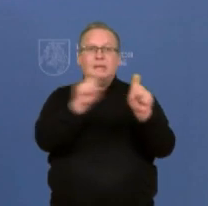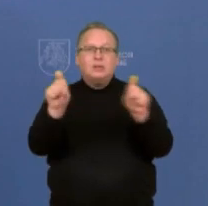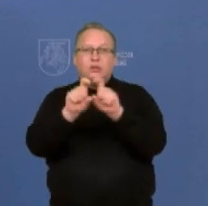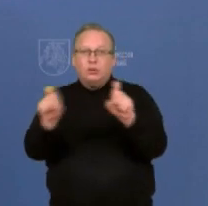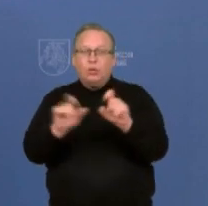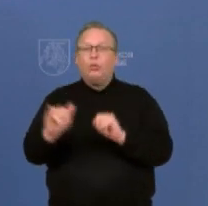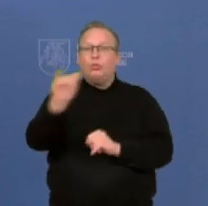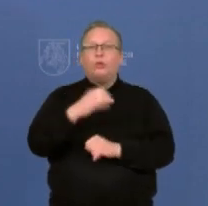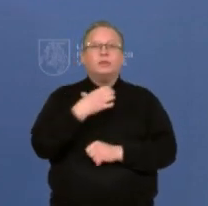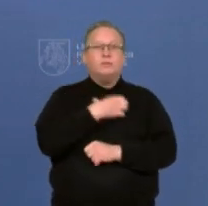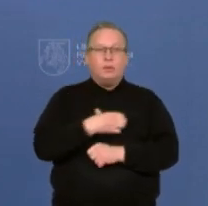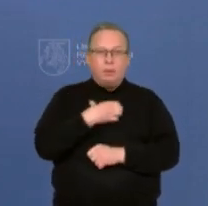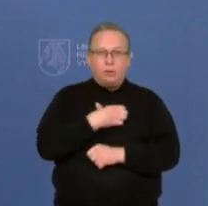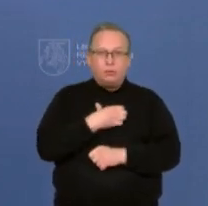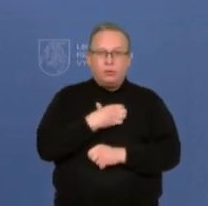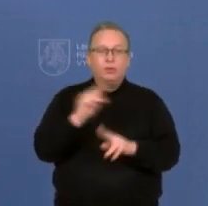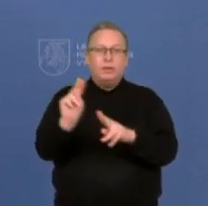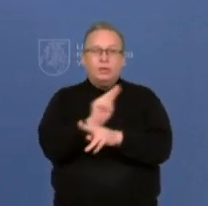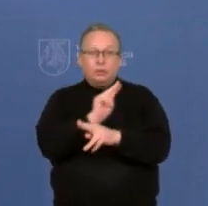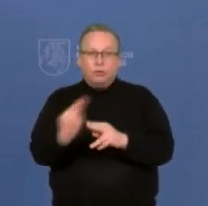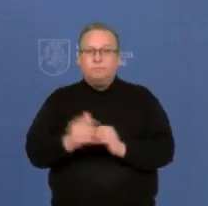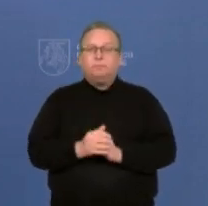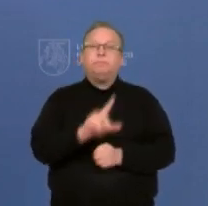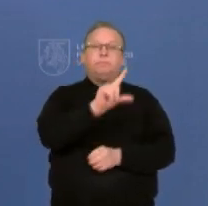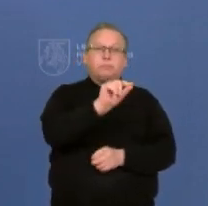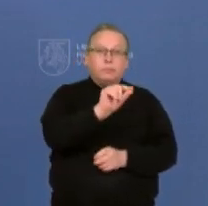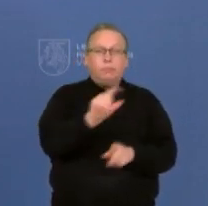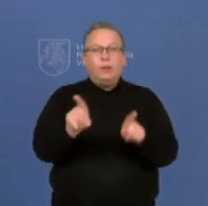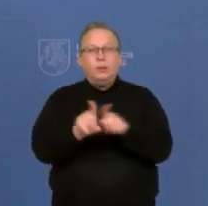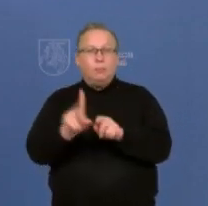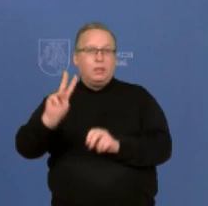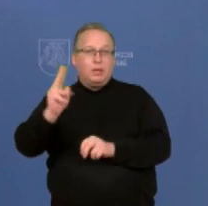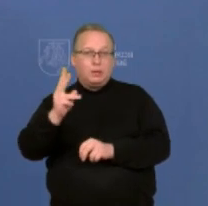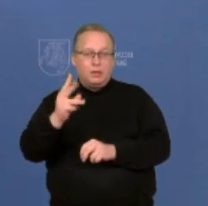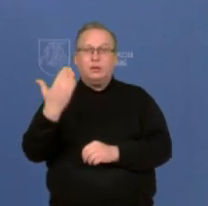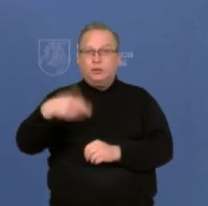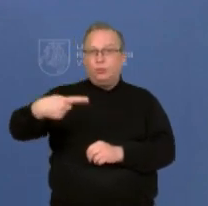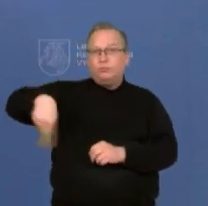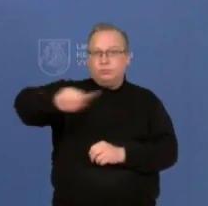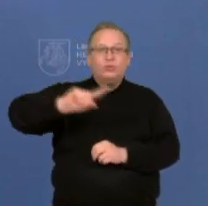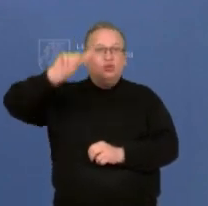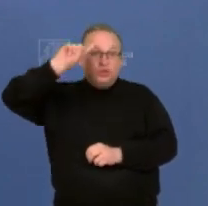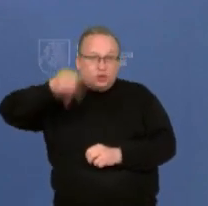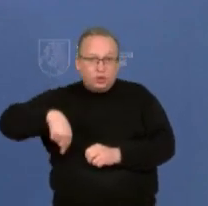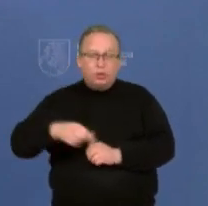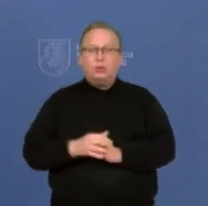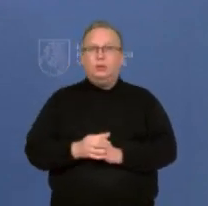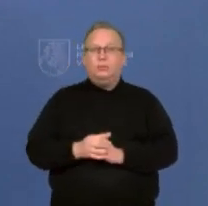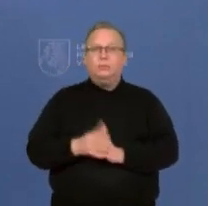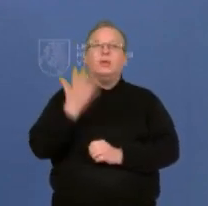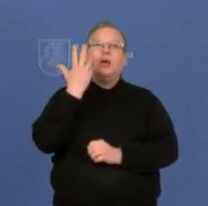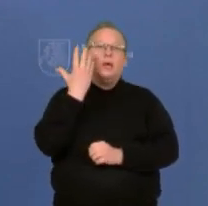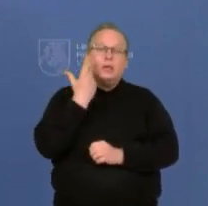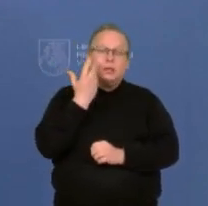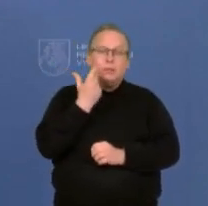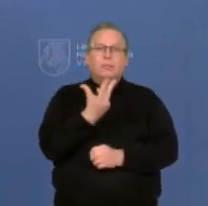svarbiausias. Ir jau kaip pirmadienį, antradienį jau girdėjote, tai peržiūrime skiepimo,